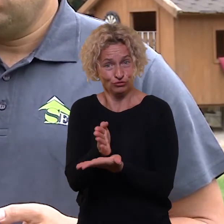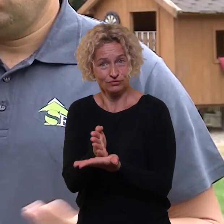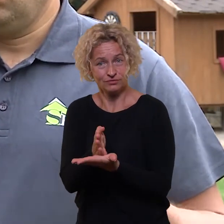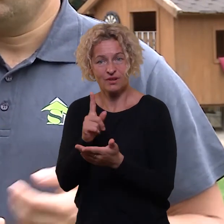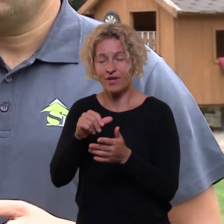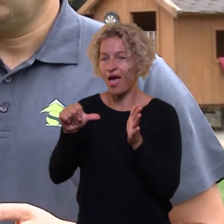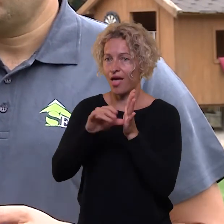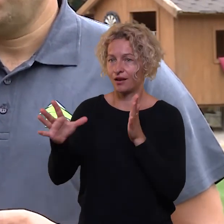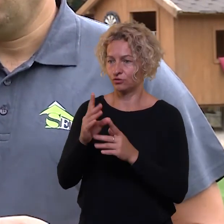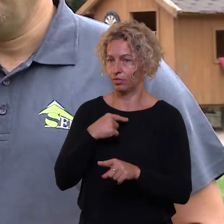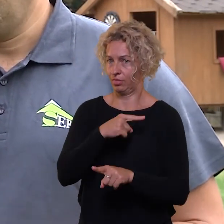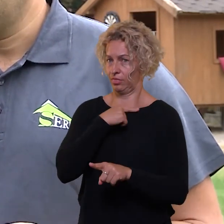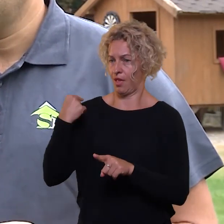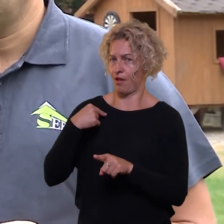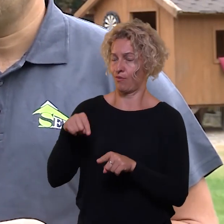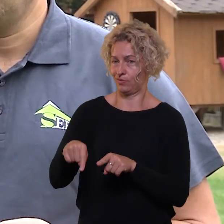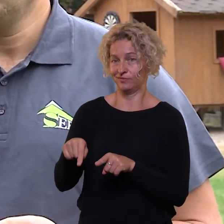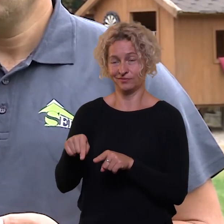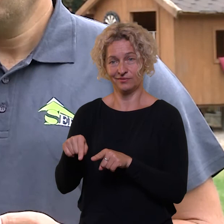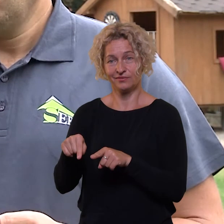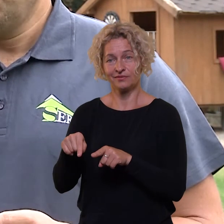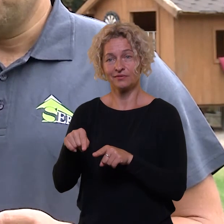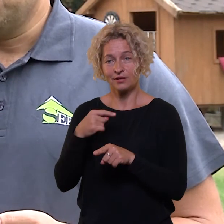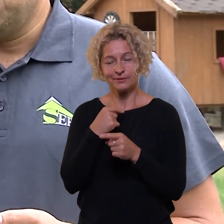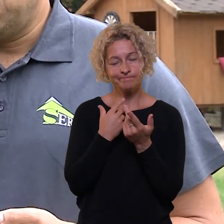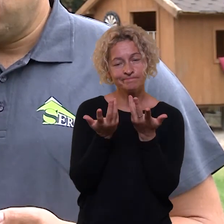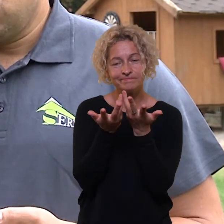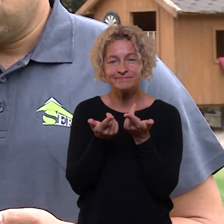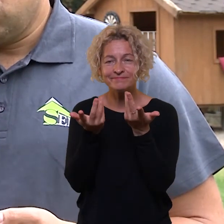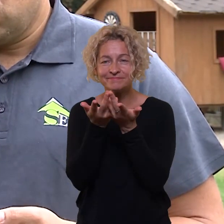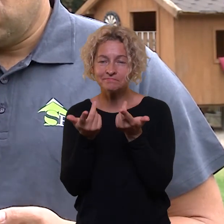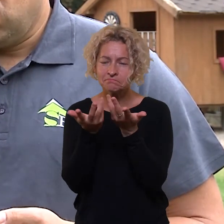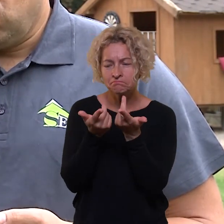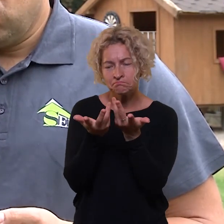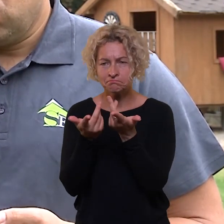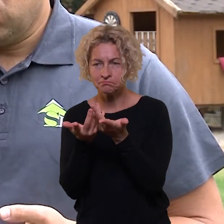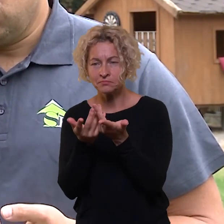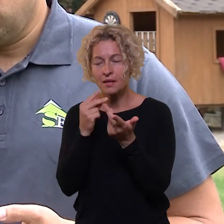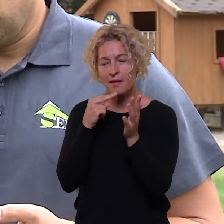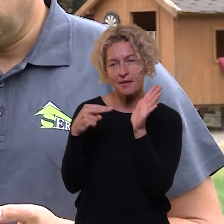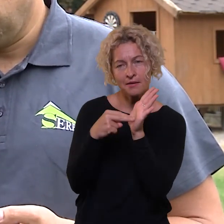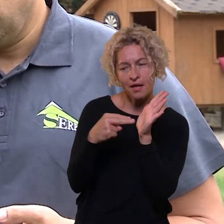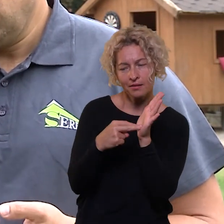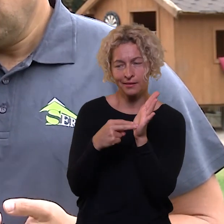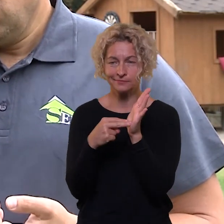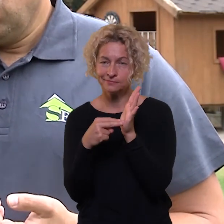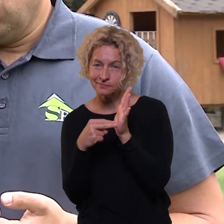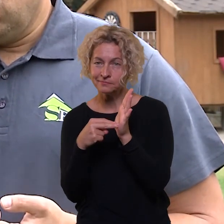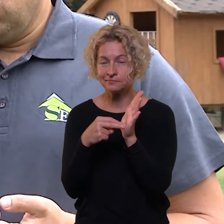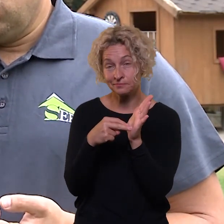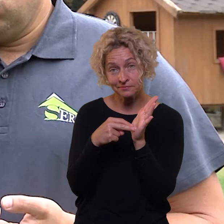todėl aš tos elektros pakankamai nemažai suvartoju. Pasiskaičiavęs, susiskaičiavau, susiskaičiavau, kiek kainuoja.